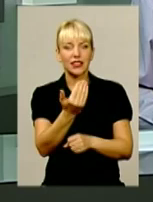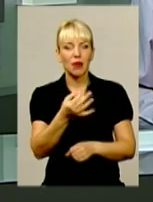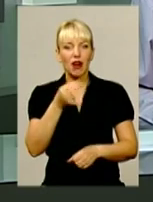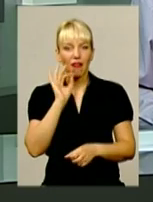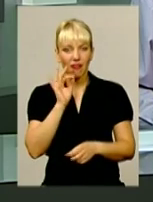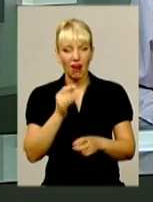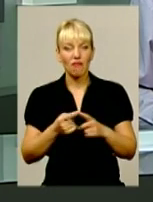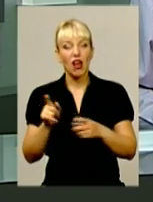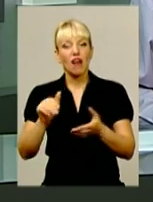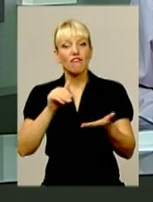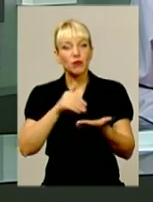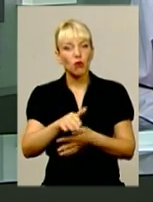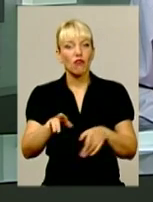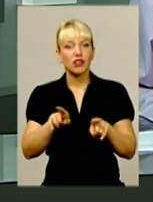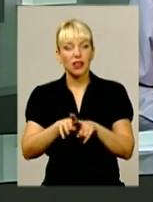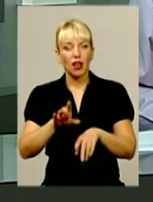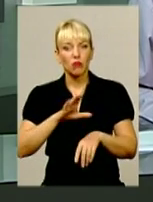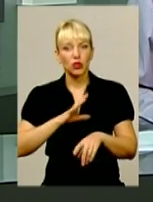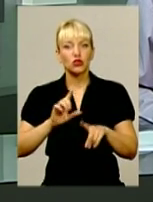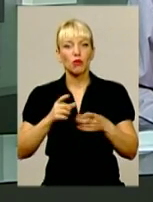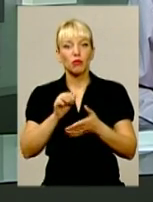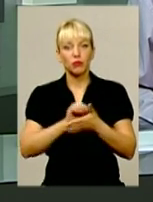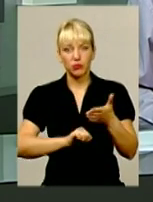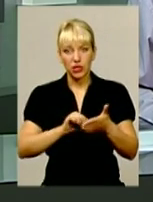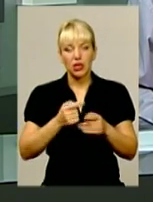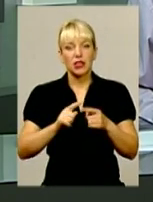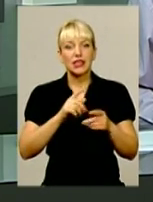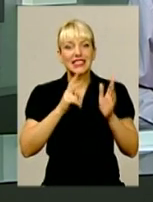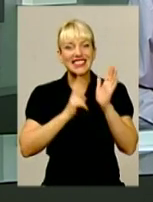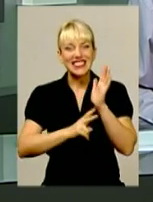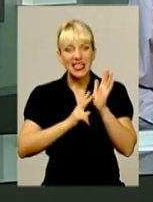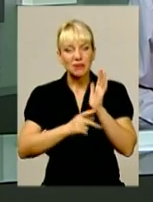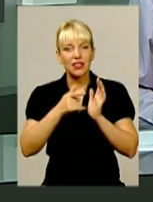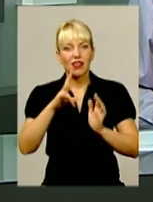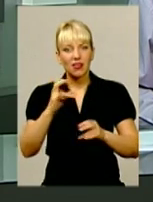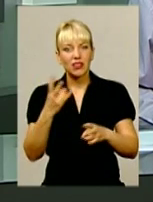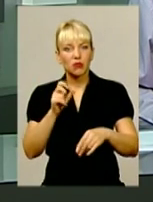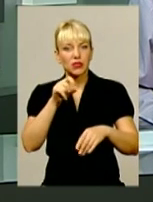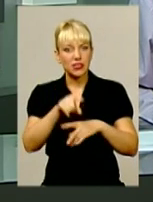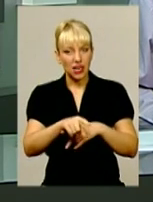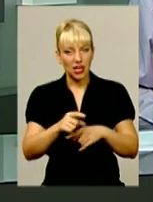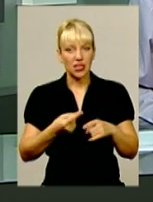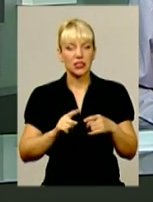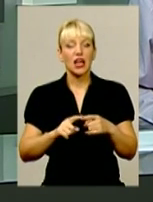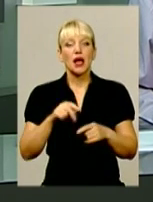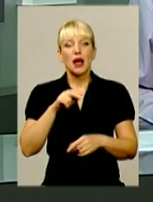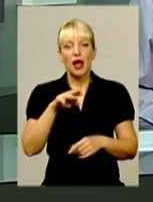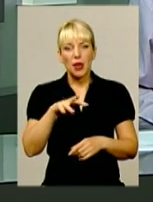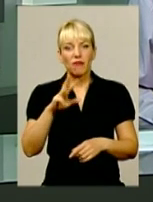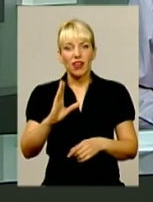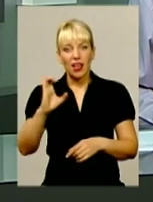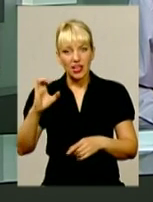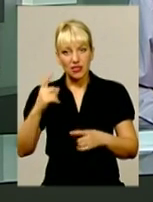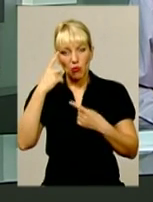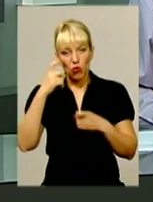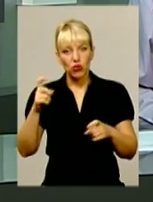вартість мінімального замовлення у Сілістрі складає 80 гривень. В пресслужбі обласного управління МВС повідомили, сьогодні